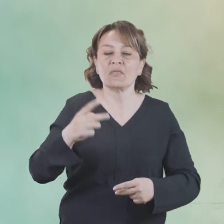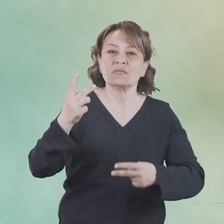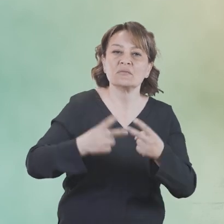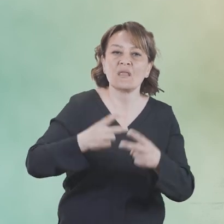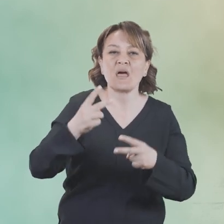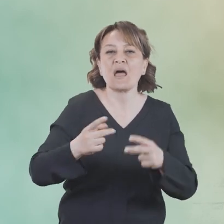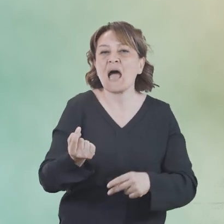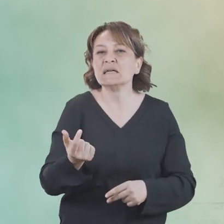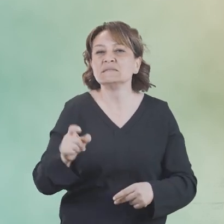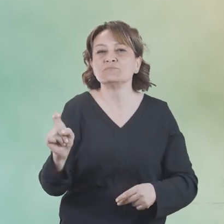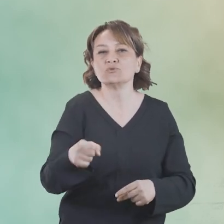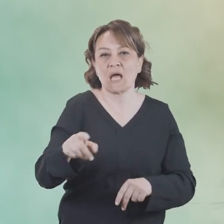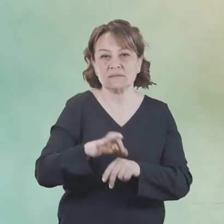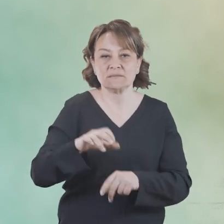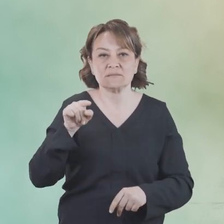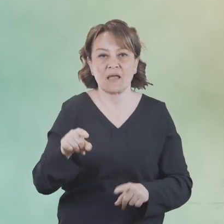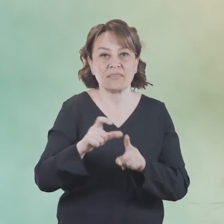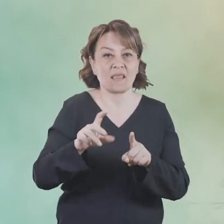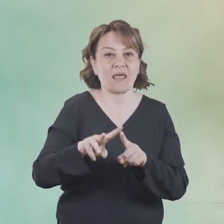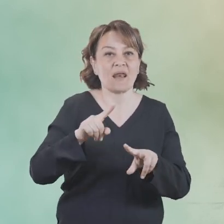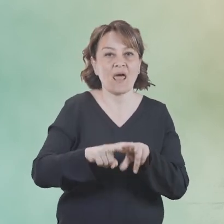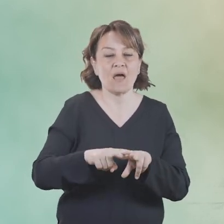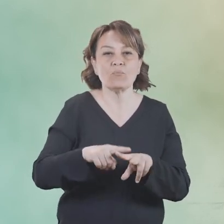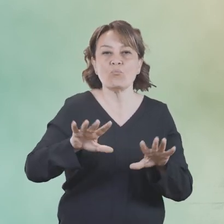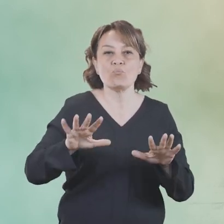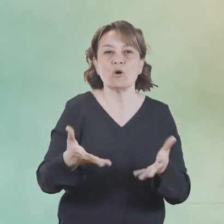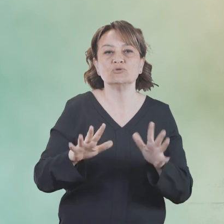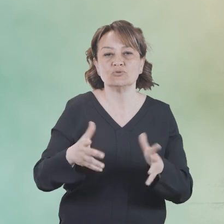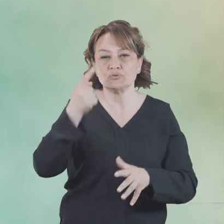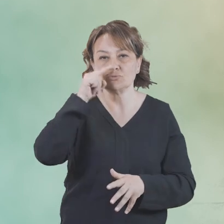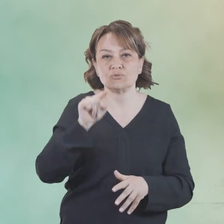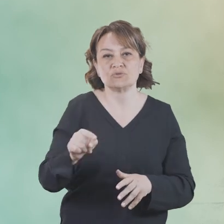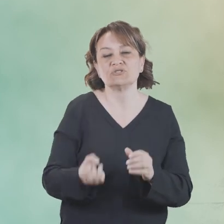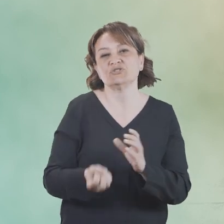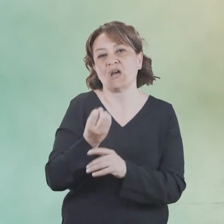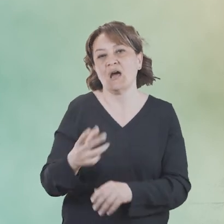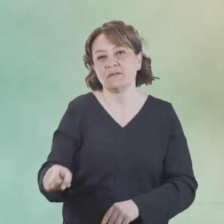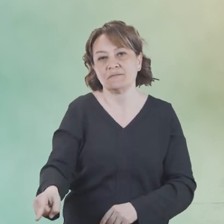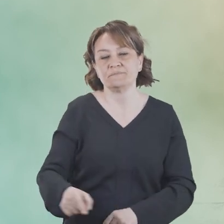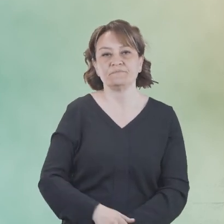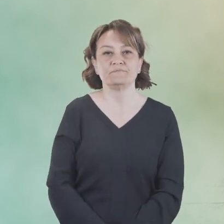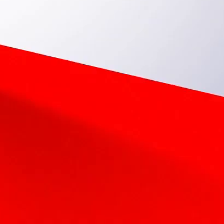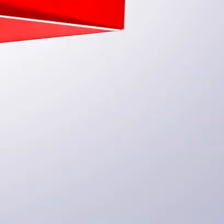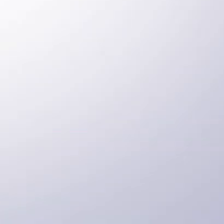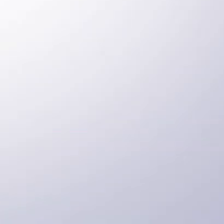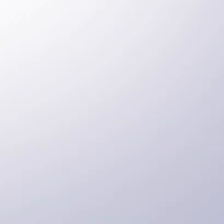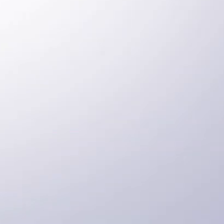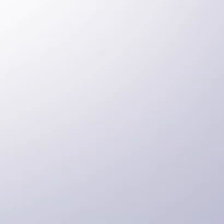genellikle nadir hastalıklar kategorisindedir ve DNA'da meydana gelen bozukluklardan kaynaklanır.